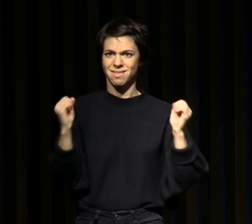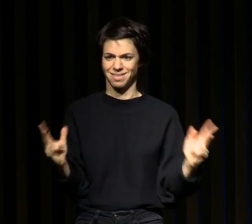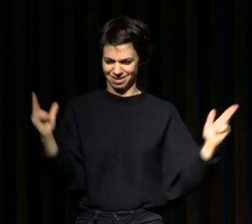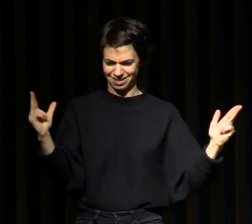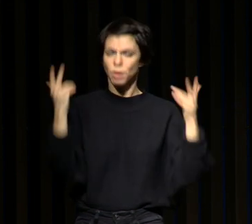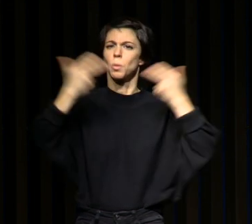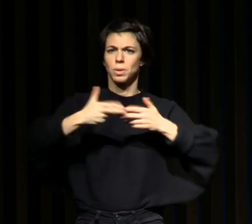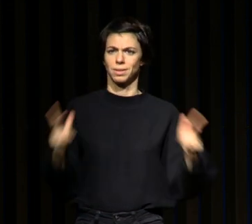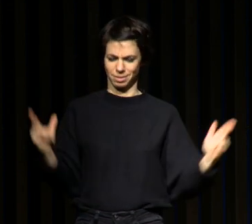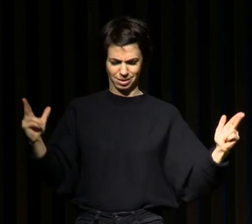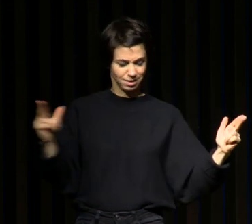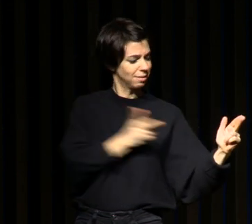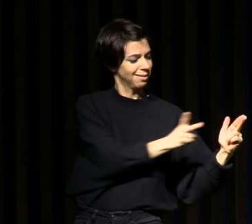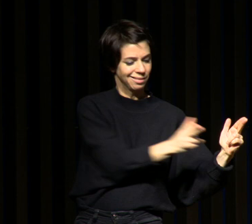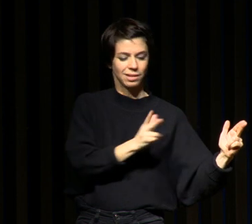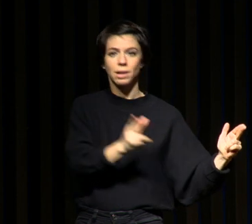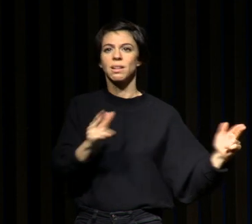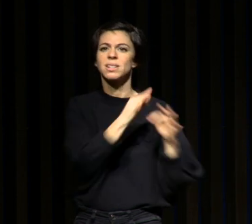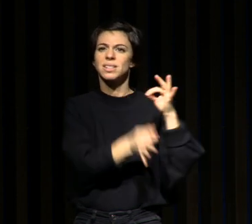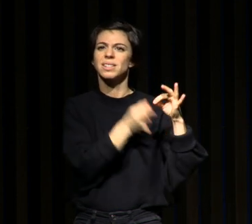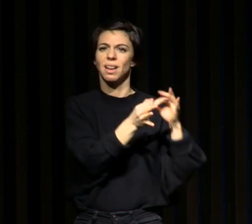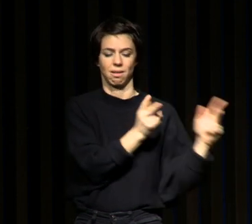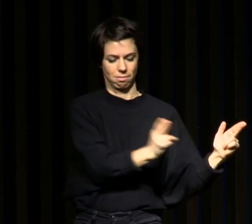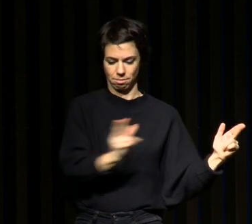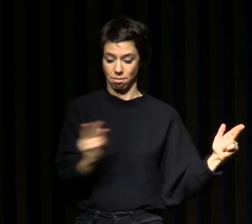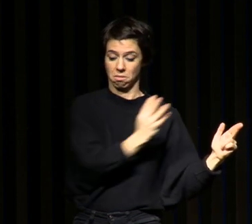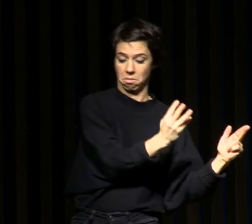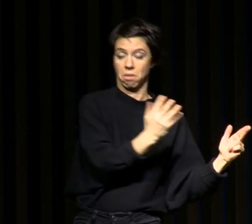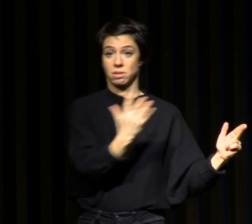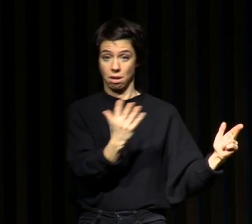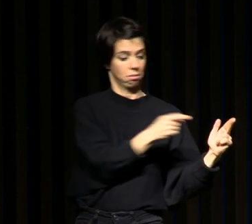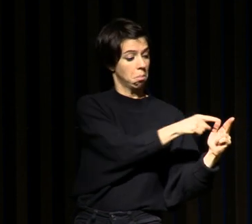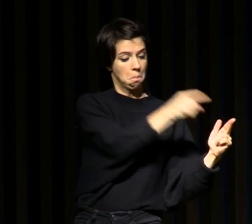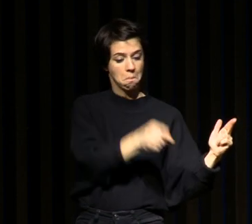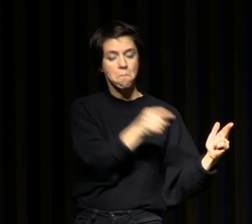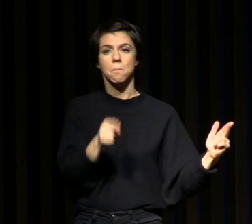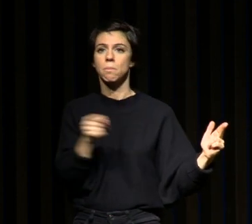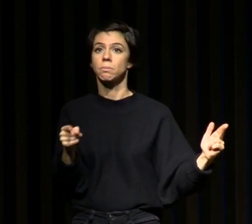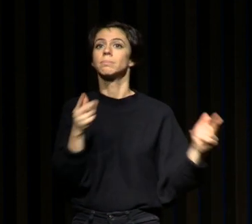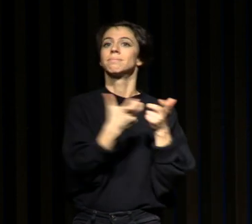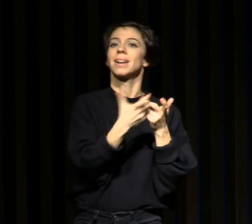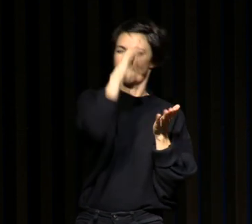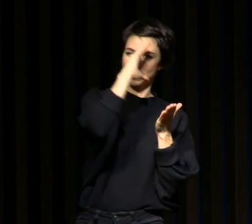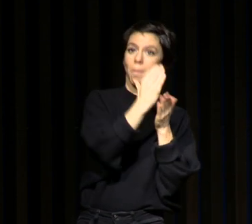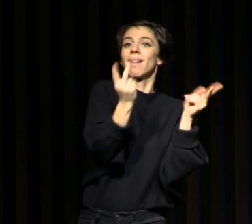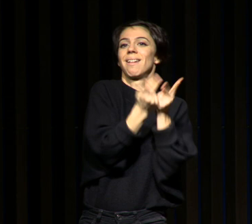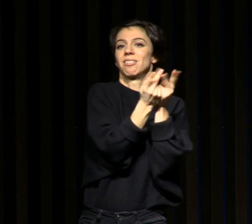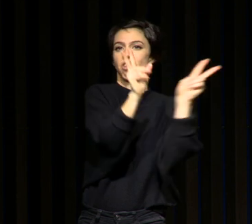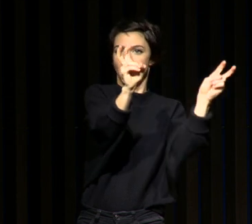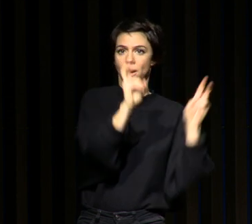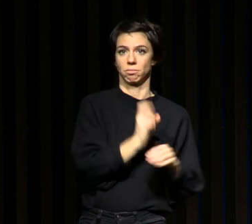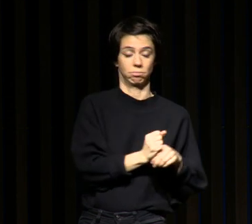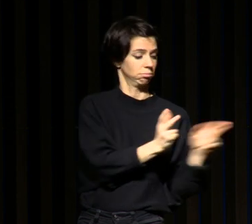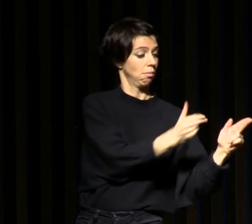il y a à peu près 4 à 5 cycles qui reproduisent le sommeil lent léger, qui est le stade 1 et le stade 2,